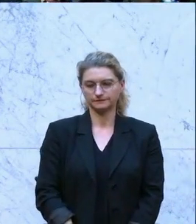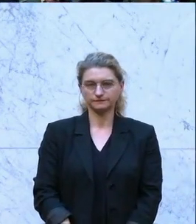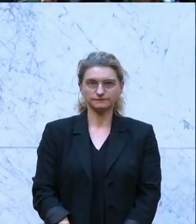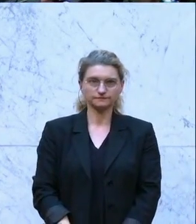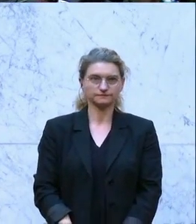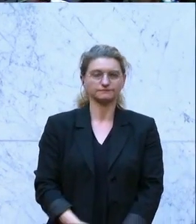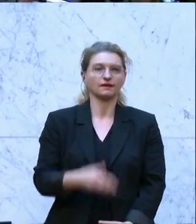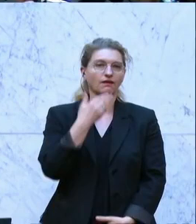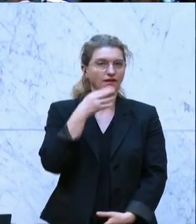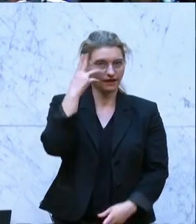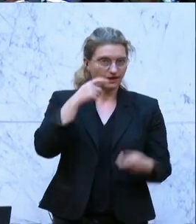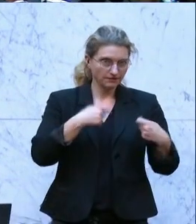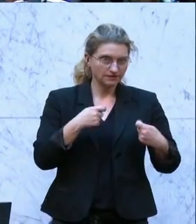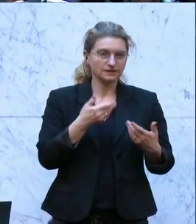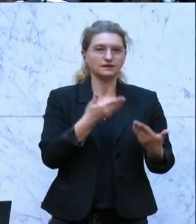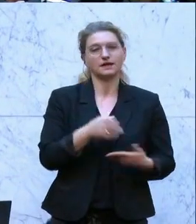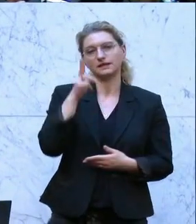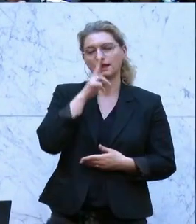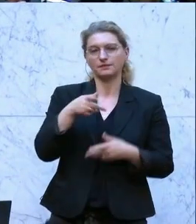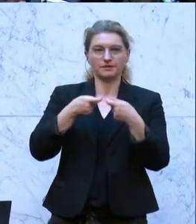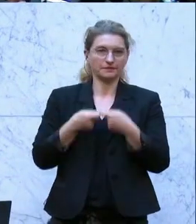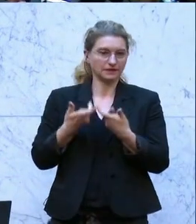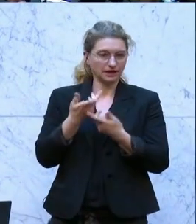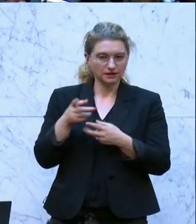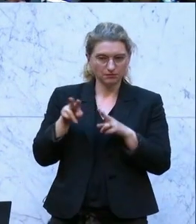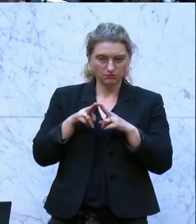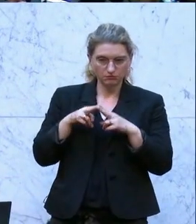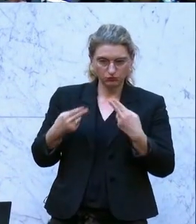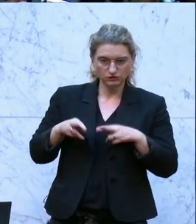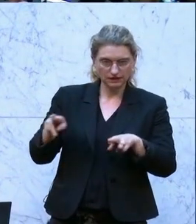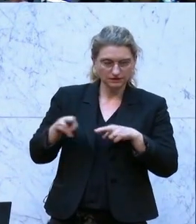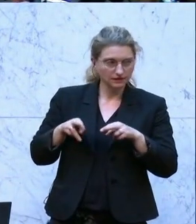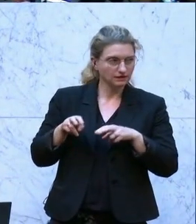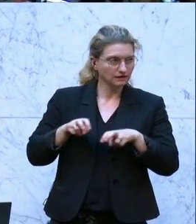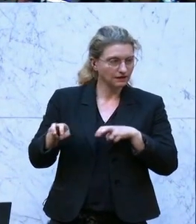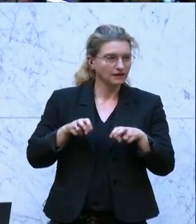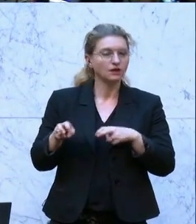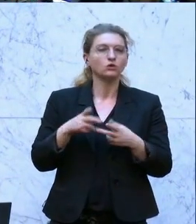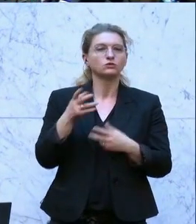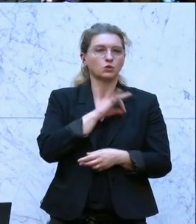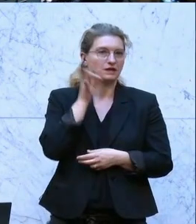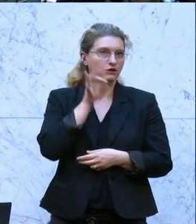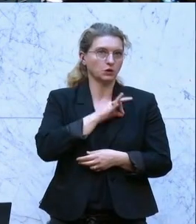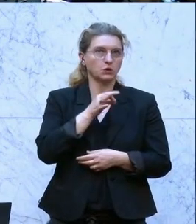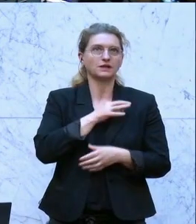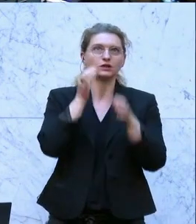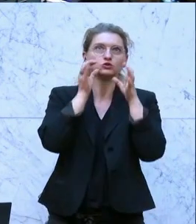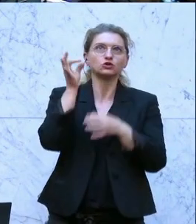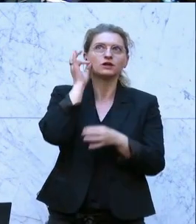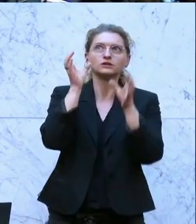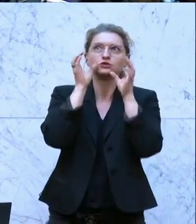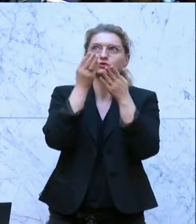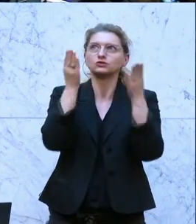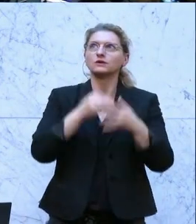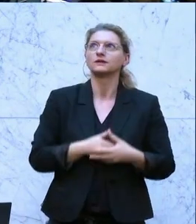letzte Rednerin hier in dieser kurzen Debatte. Liebe Kolleginnen und Kollegen, sehr geehrter Zuseher und Zuseher. Ich möchte zuerst